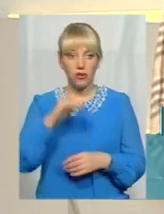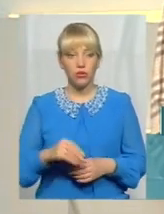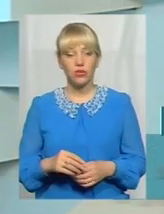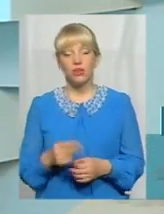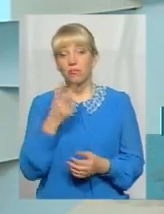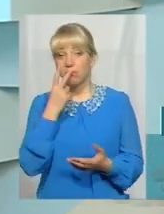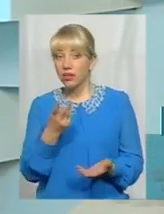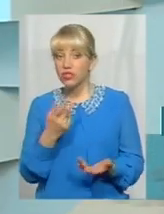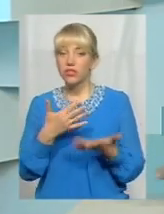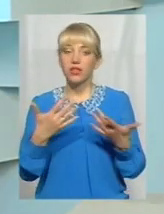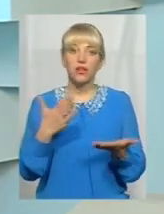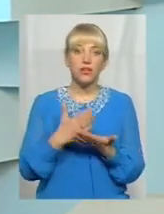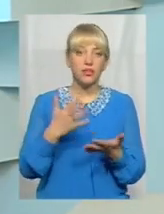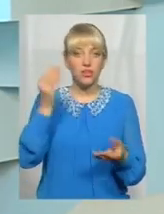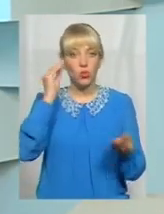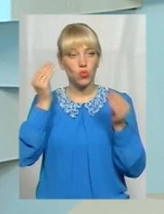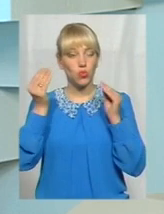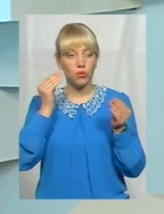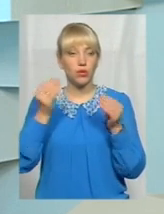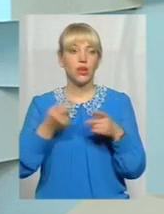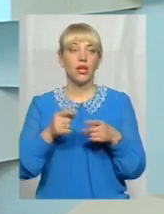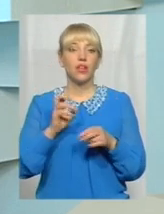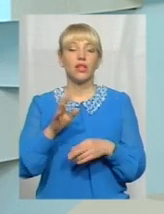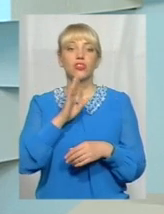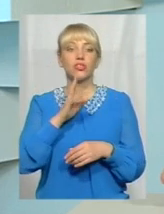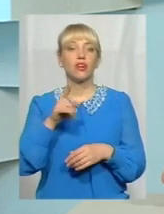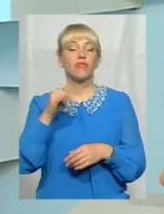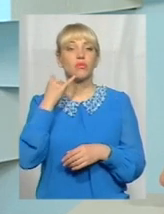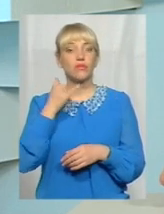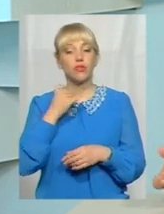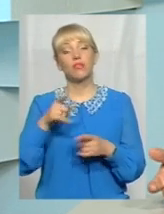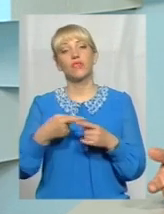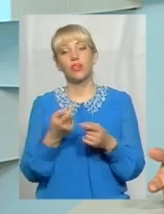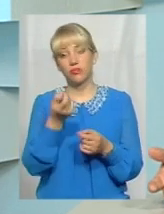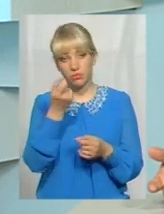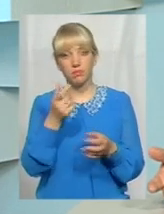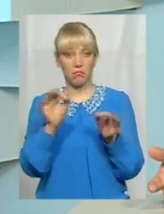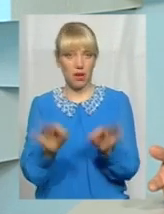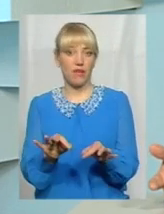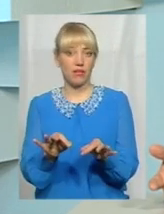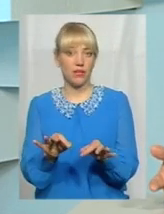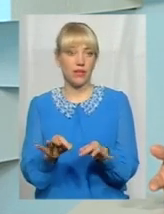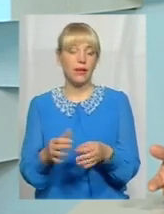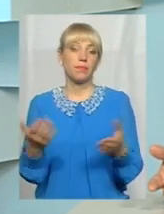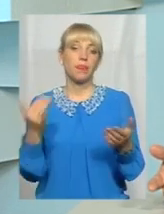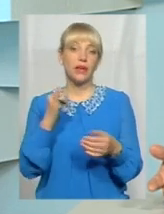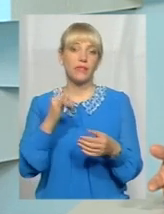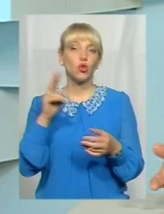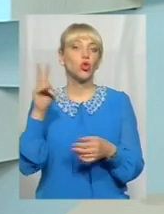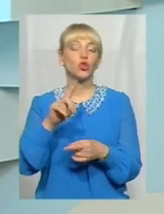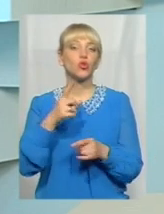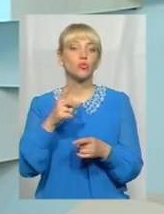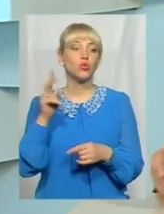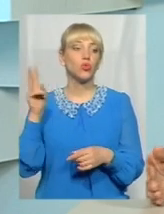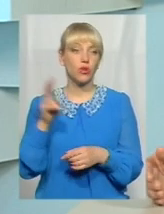є різні думки. В чому ж жінка, яка зателефонувала, в чому справа. В тролейбусі, чому тролейбуси